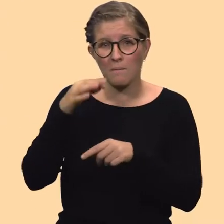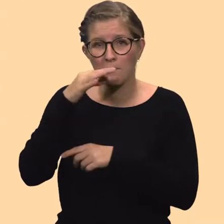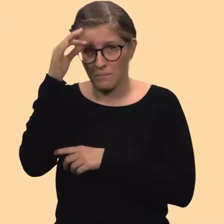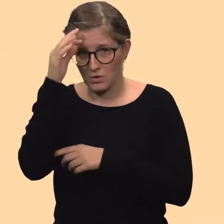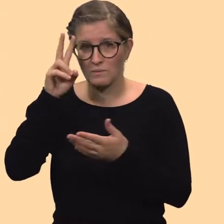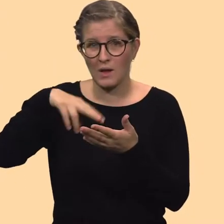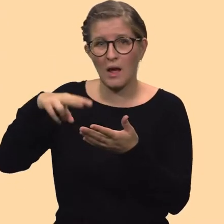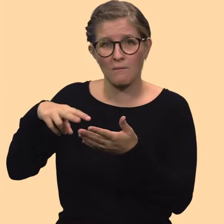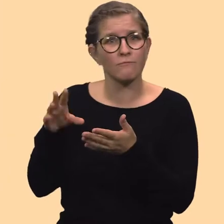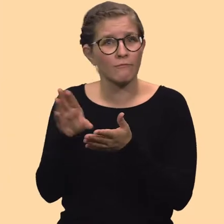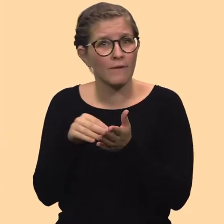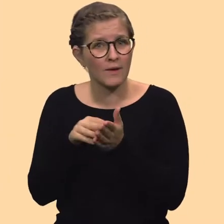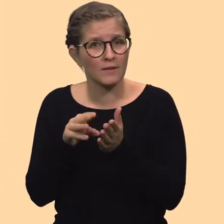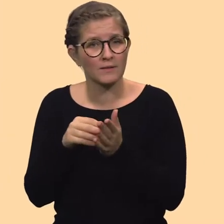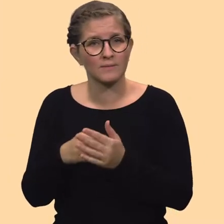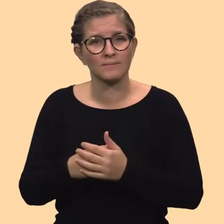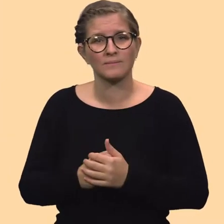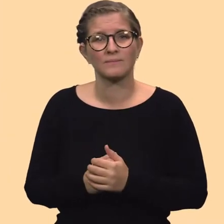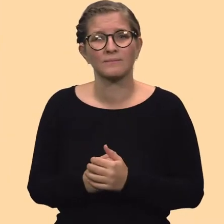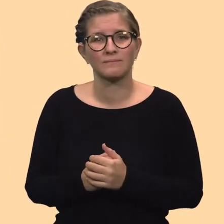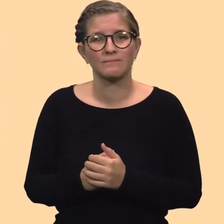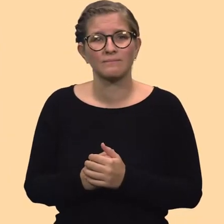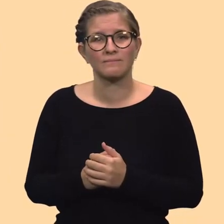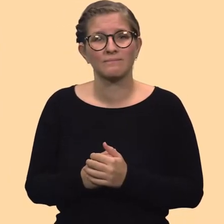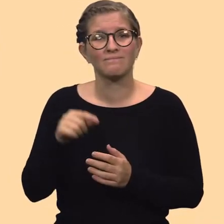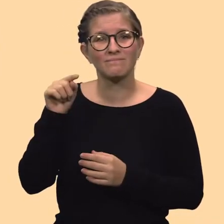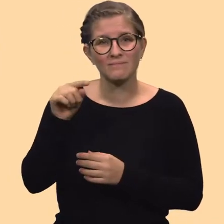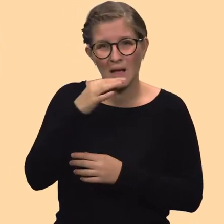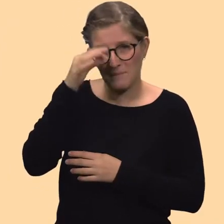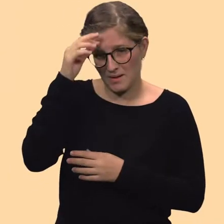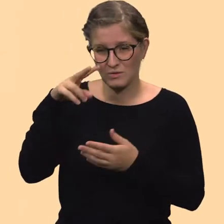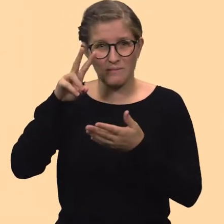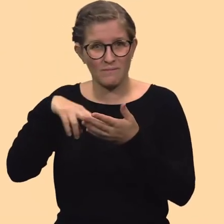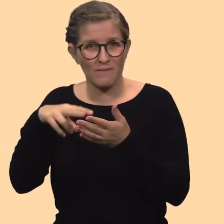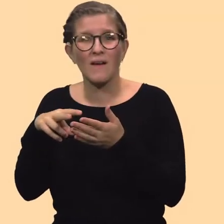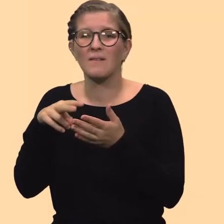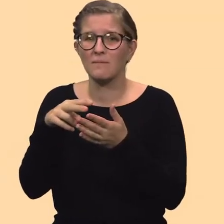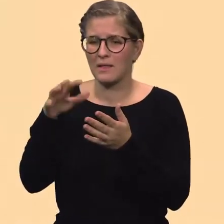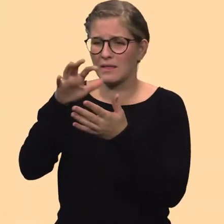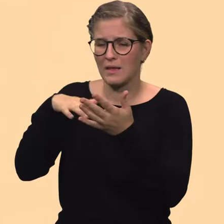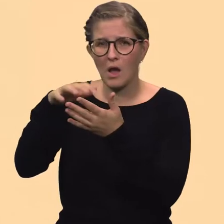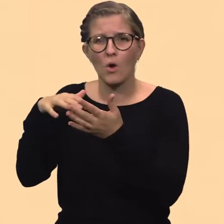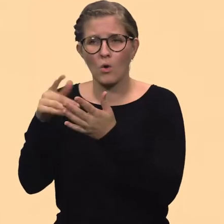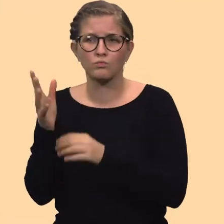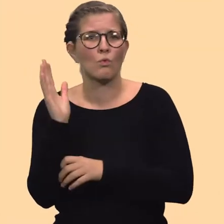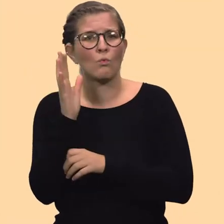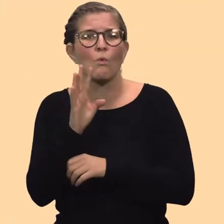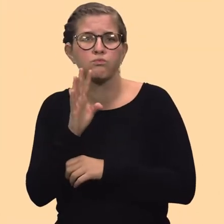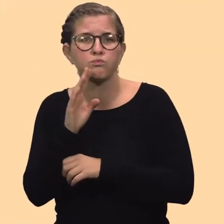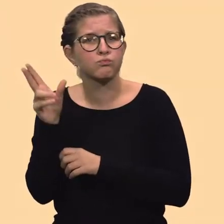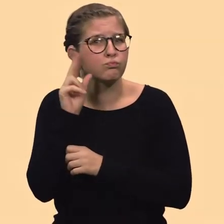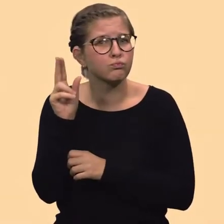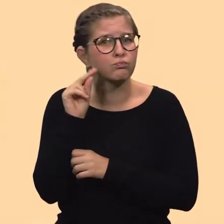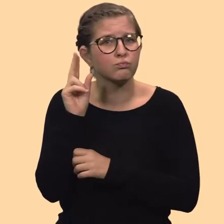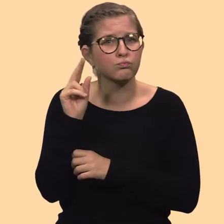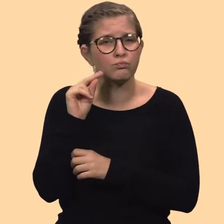besser sehen. Ich verwende auch einen Screenreader, um mir manche